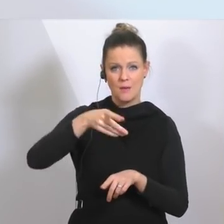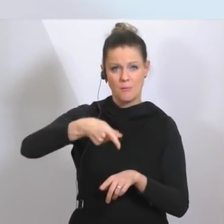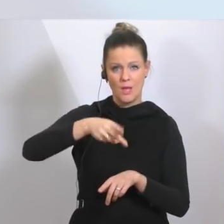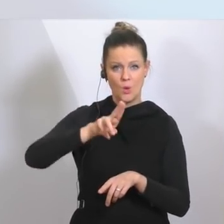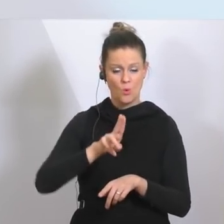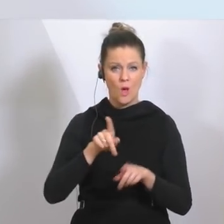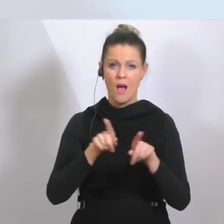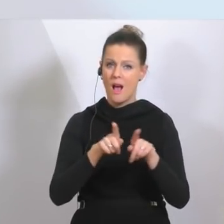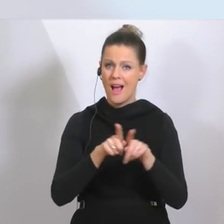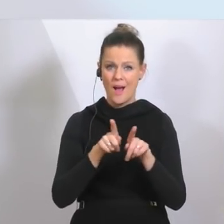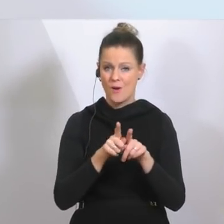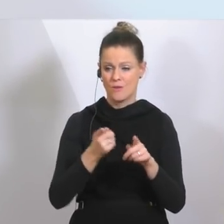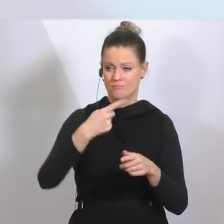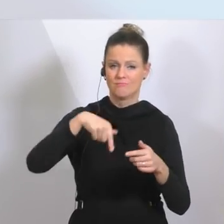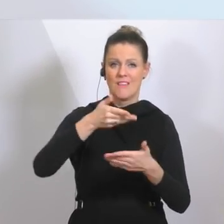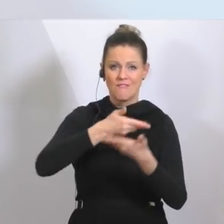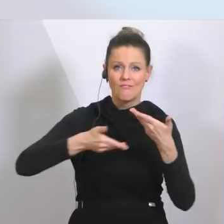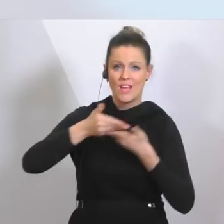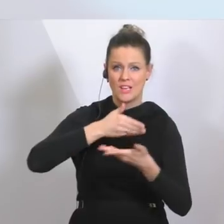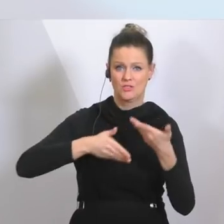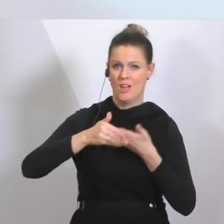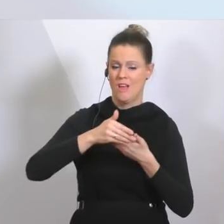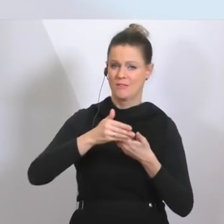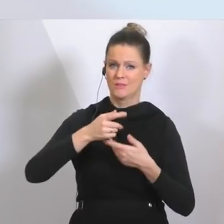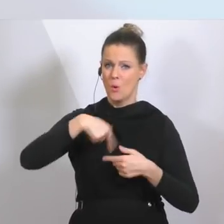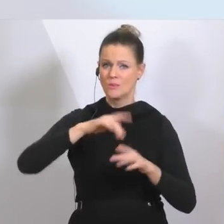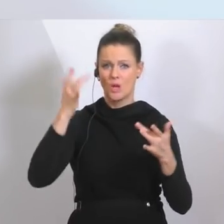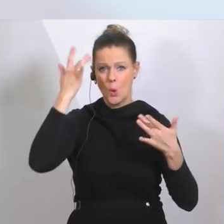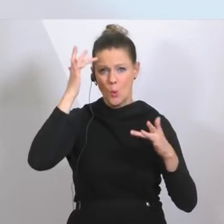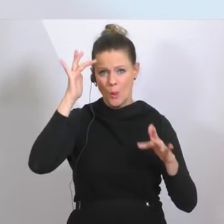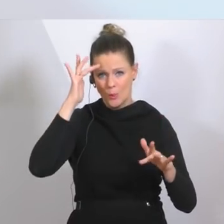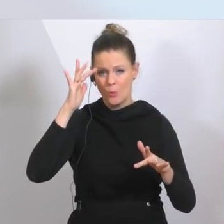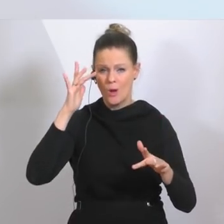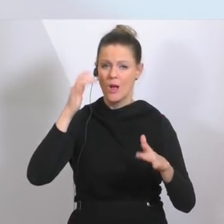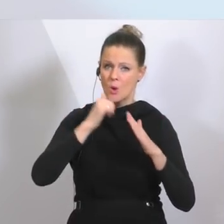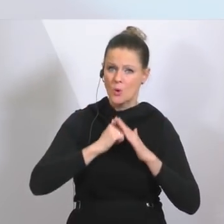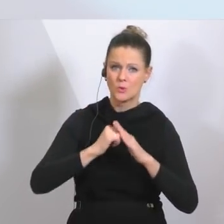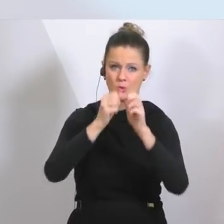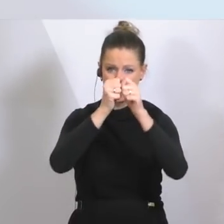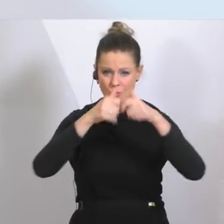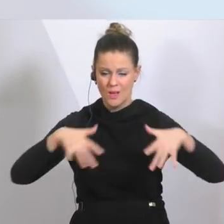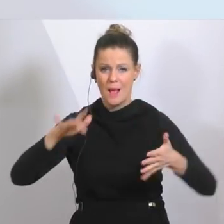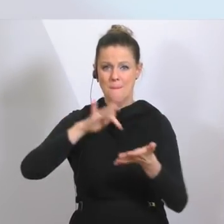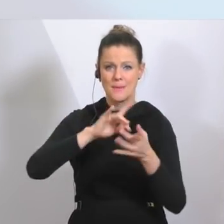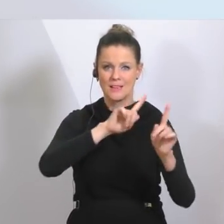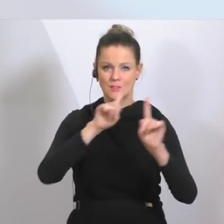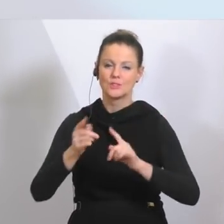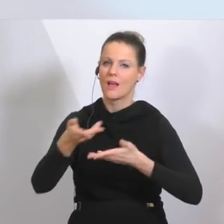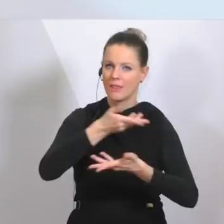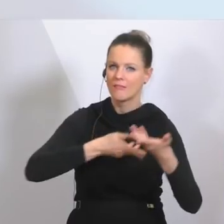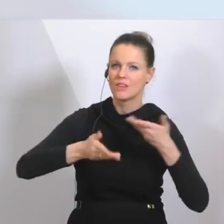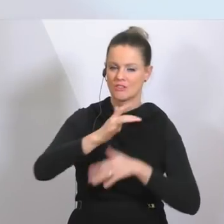sind die Kleinen in unserer Wirtschaft, die unsere Kultur auch tragen, diese Struktur der mittelständischen Wirtschaft,